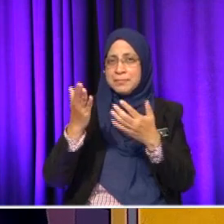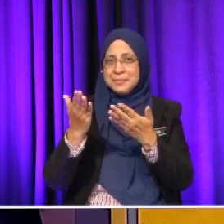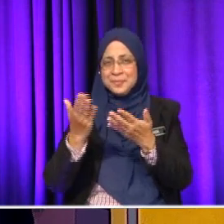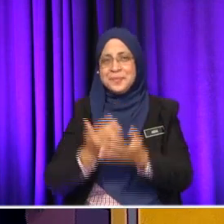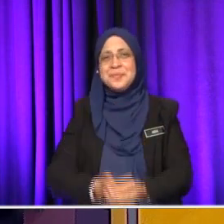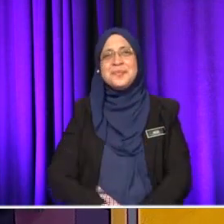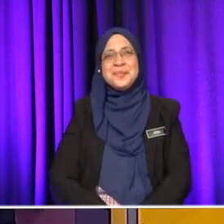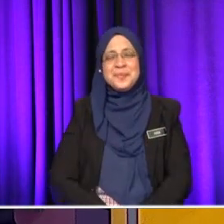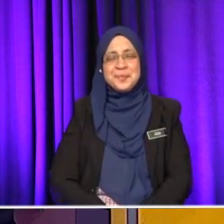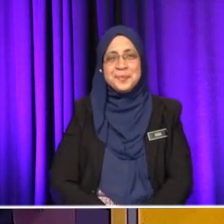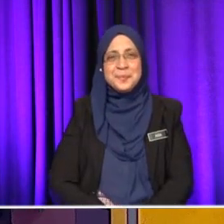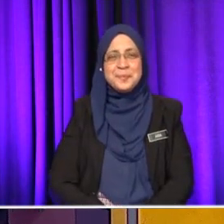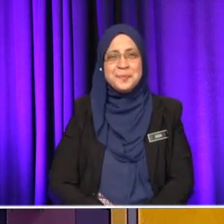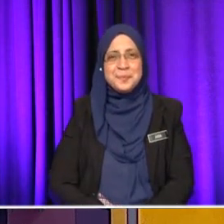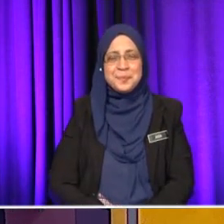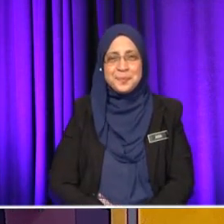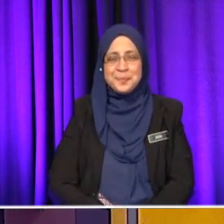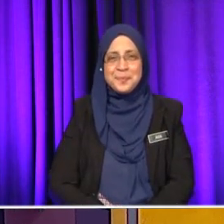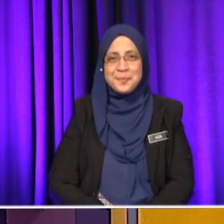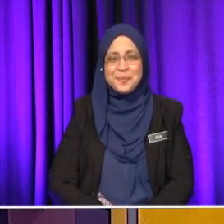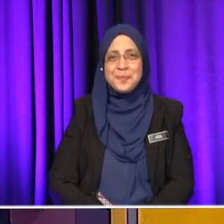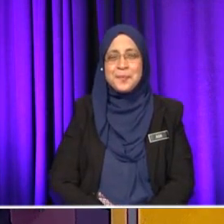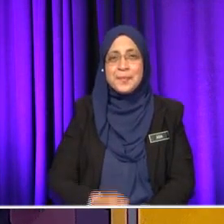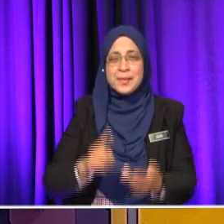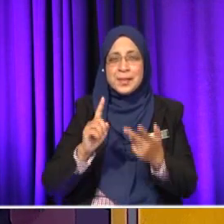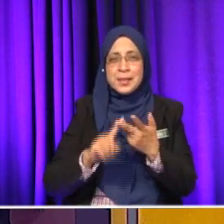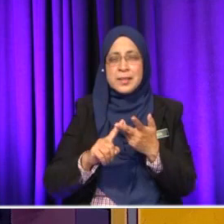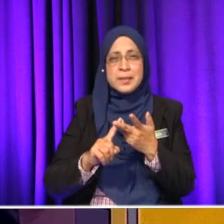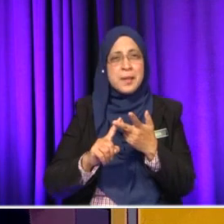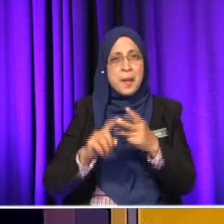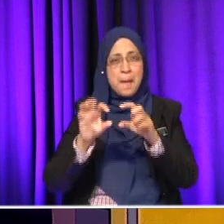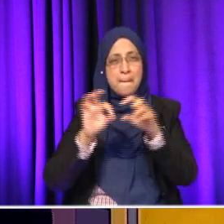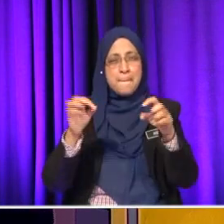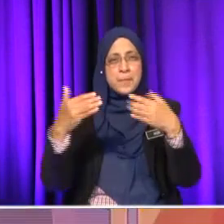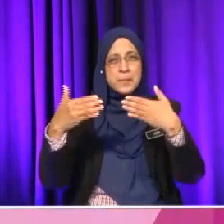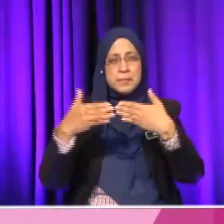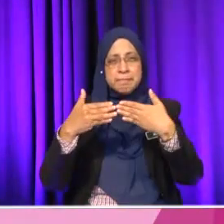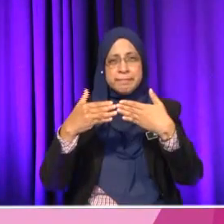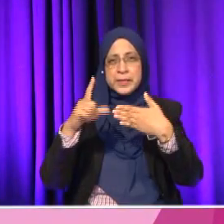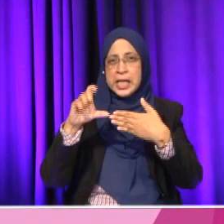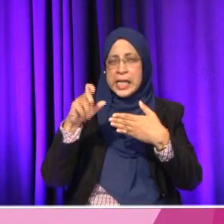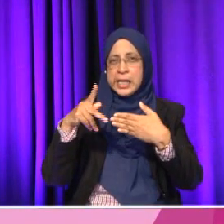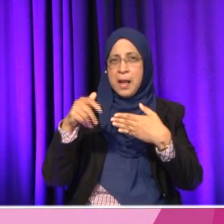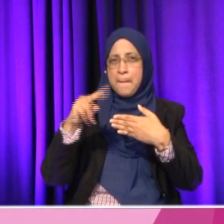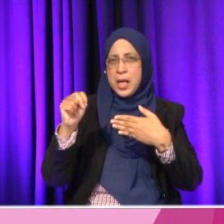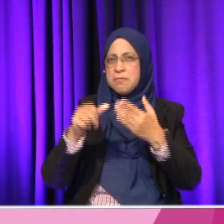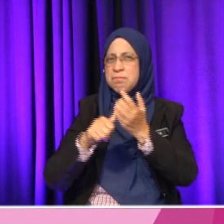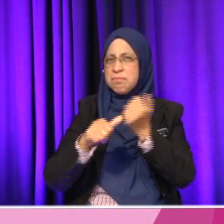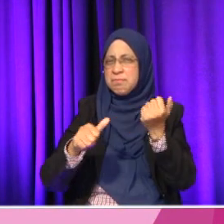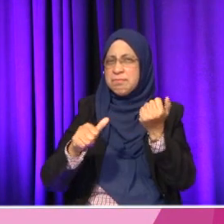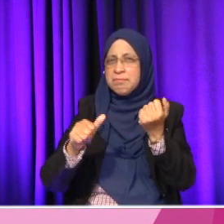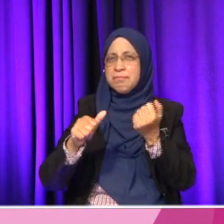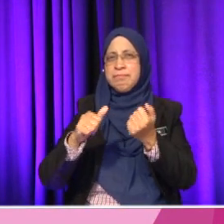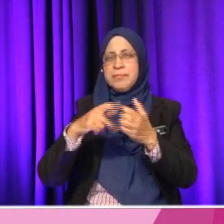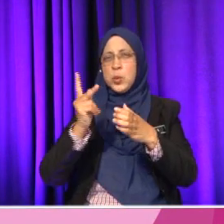Jangan. Nanti pening. Nanti pening. Okey, terakhir adalah pak air ini bersambung dengan lengkapkan air najis dan hanya menjalankan air najis sahaja. Okey.